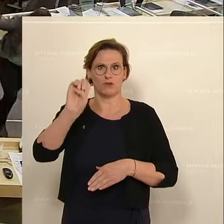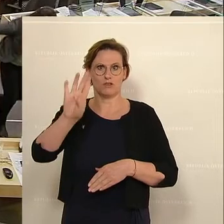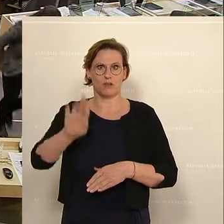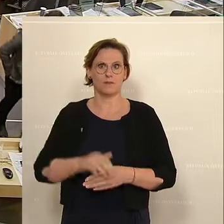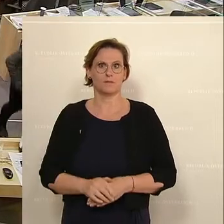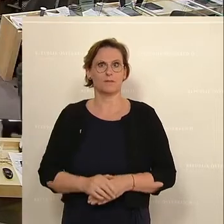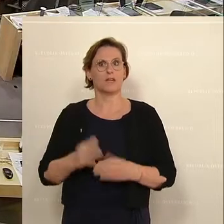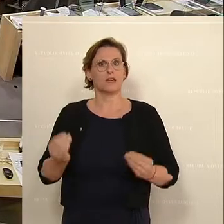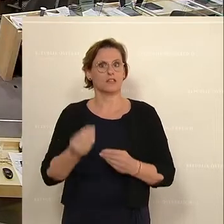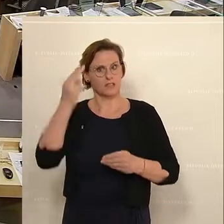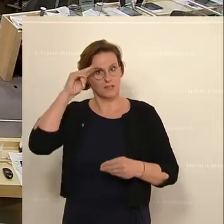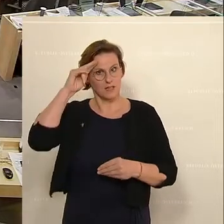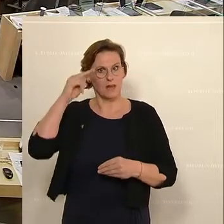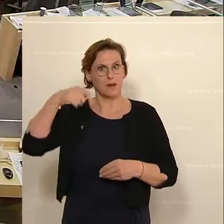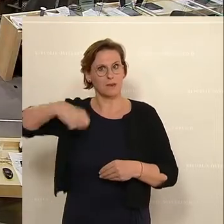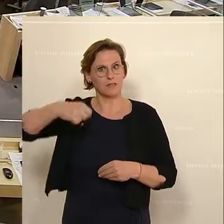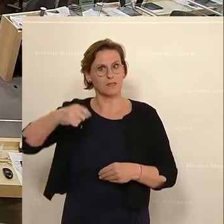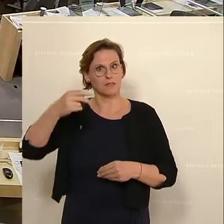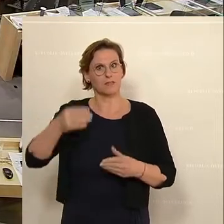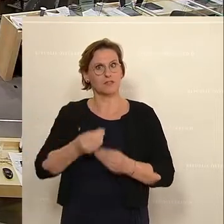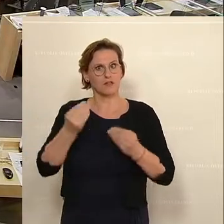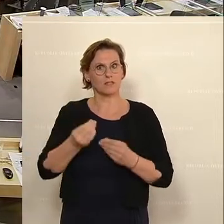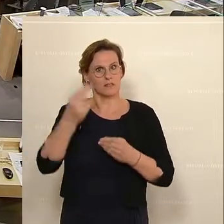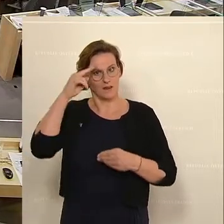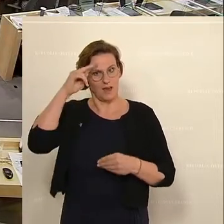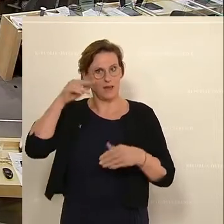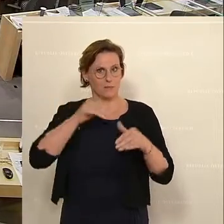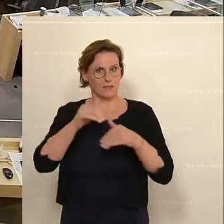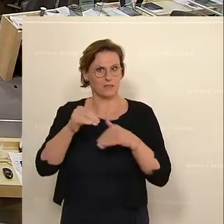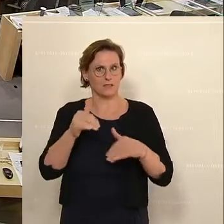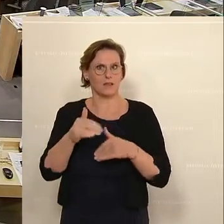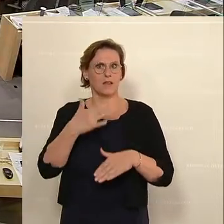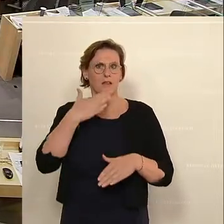Unter anderem hebt er den 150 Euro Energiekostenausgleich hervor.